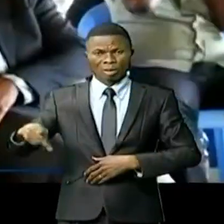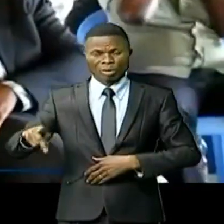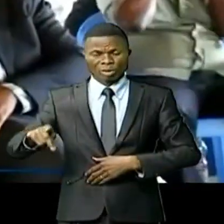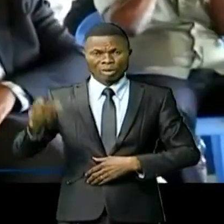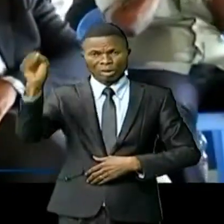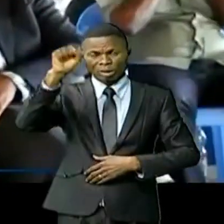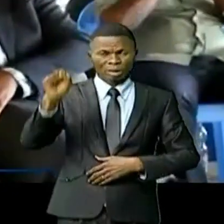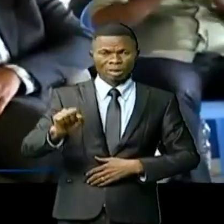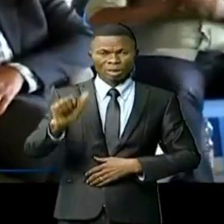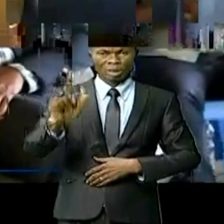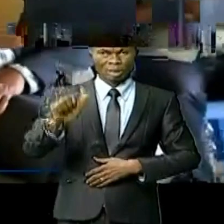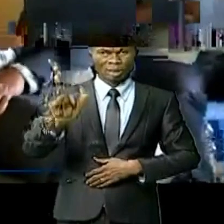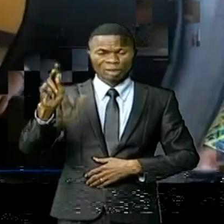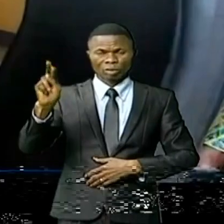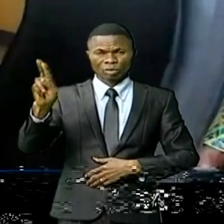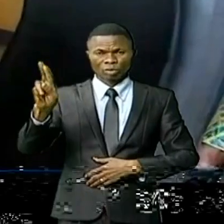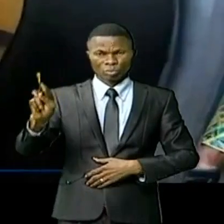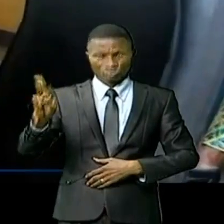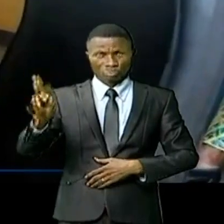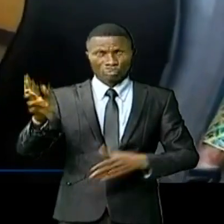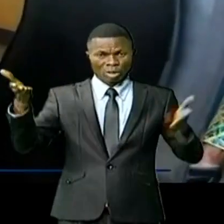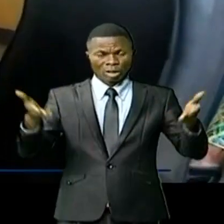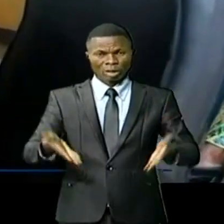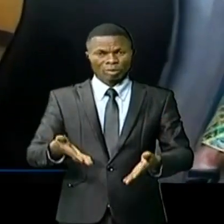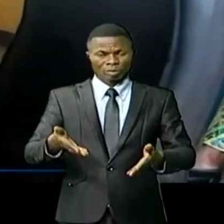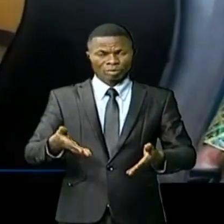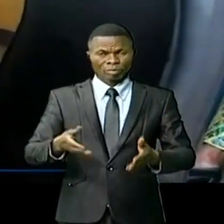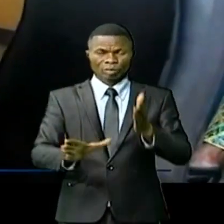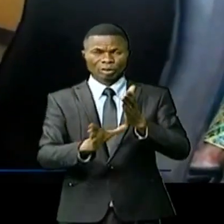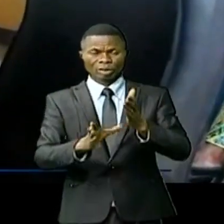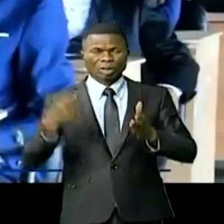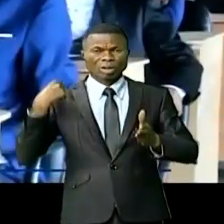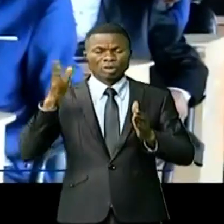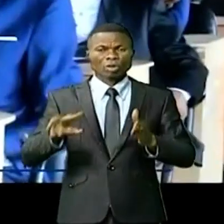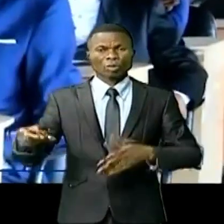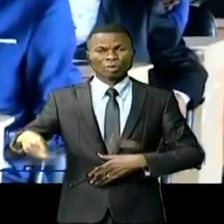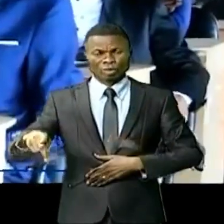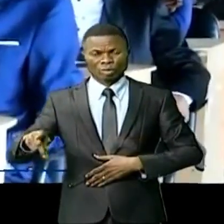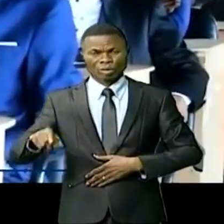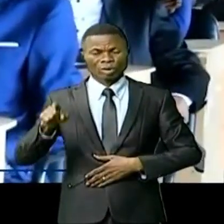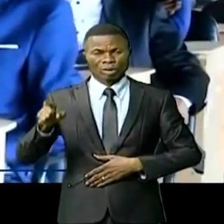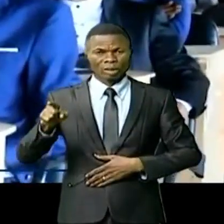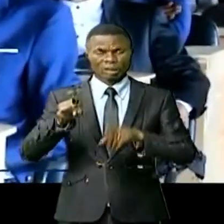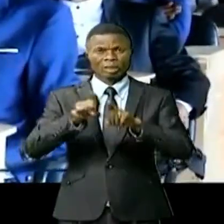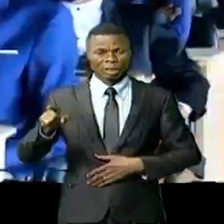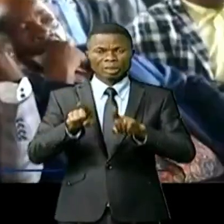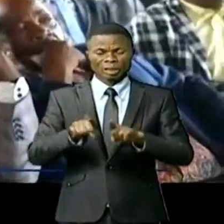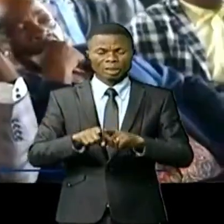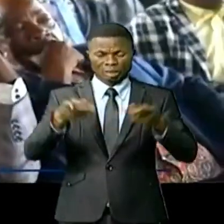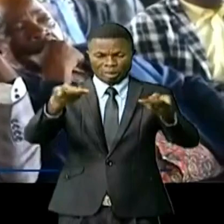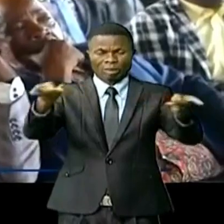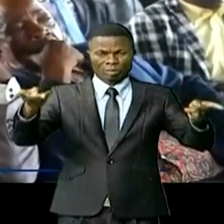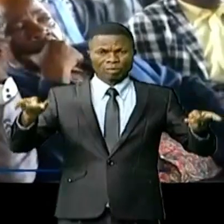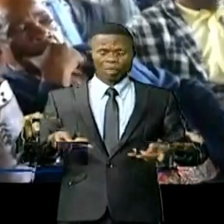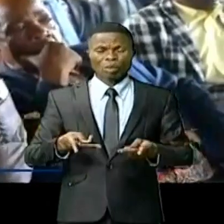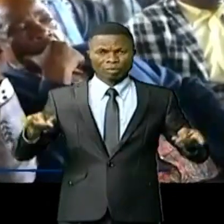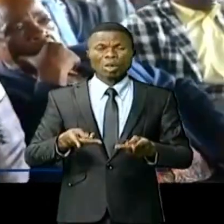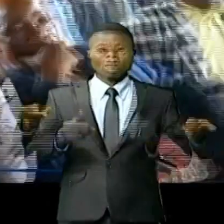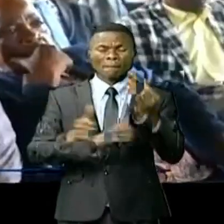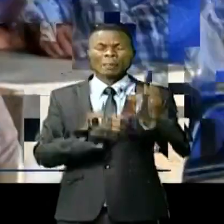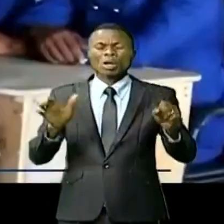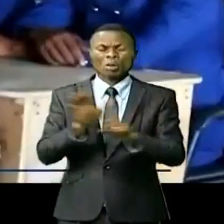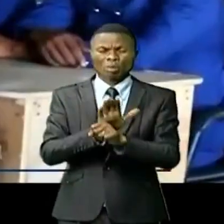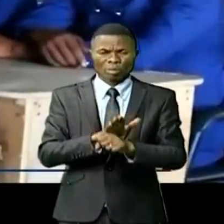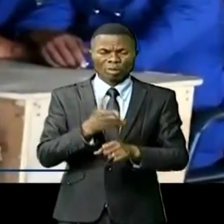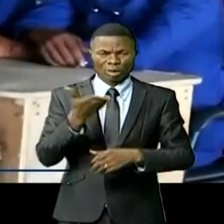Sankourou, Benoît Olamba Oudimba, en présence du vice-gouverneur de province, Portia Biloukoto, dans une salle pleine comme un